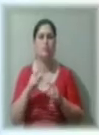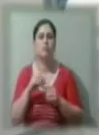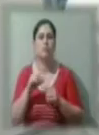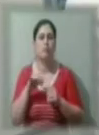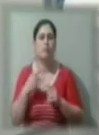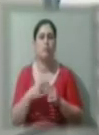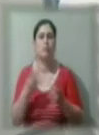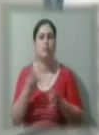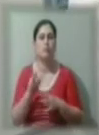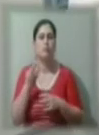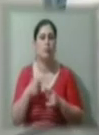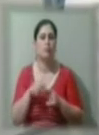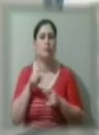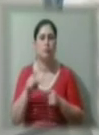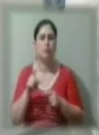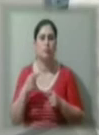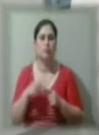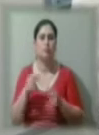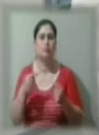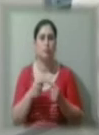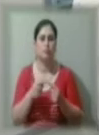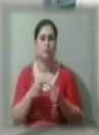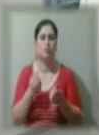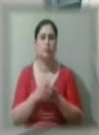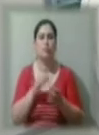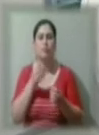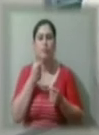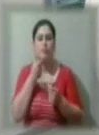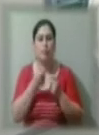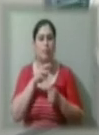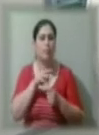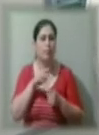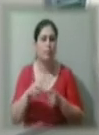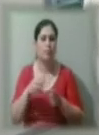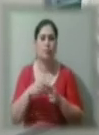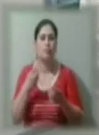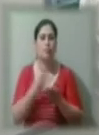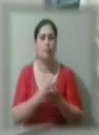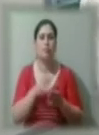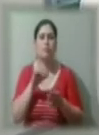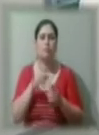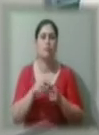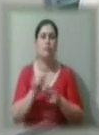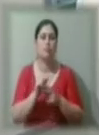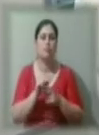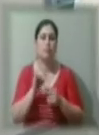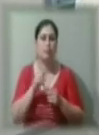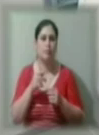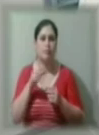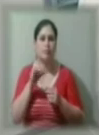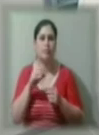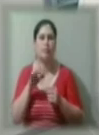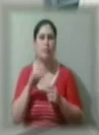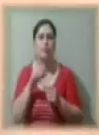того, щоб з точністю до півмм розрахувати положення пацієнта при лікуванні і підводити опромінення саме